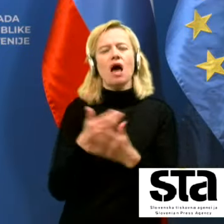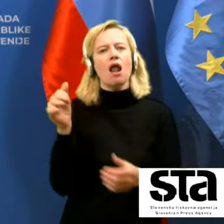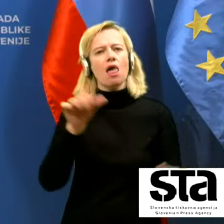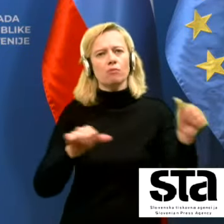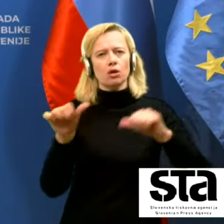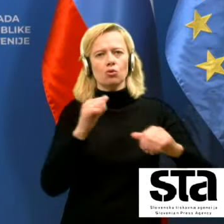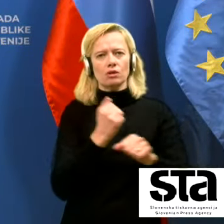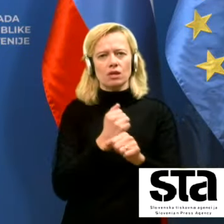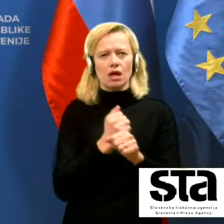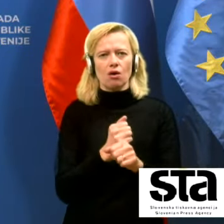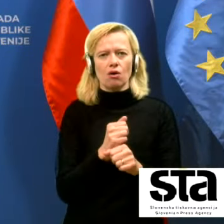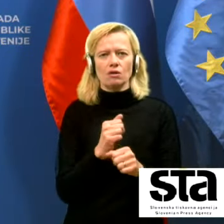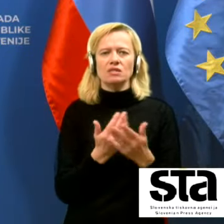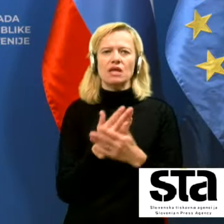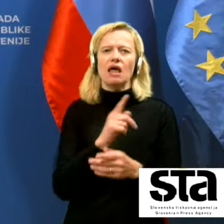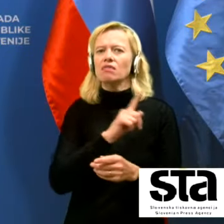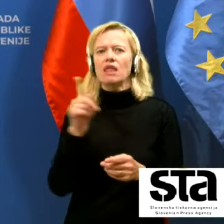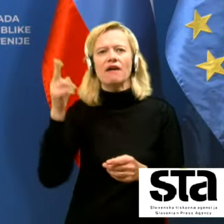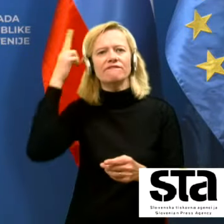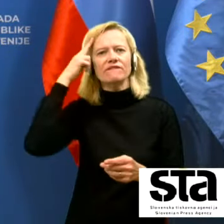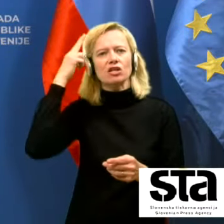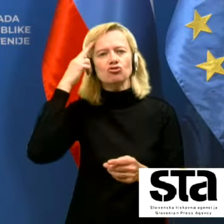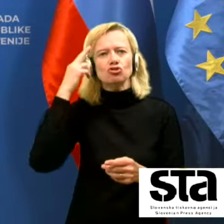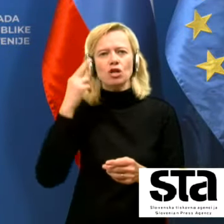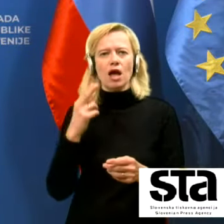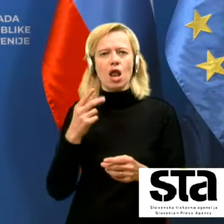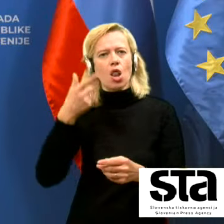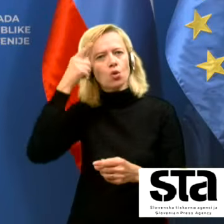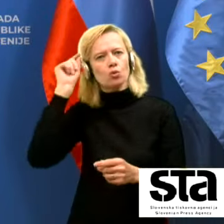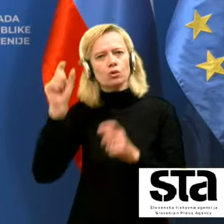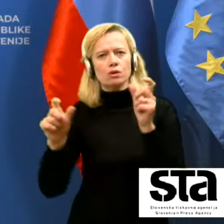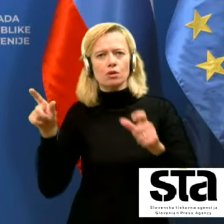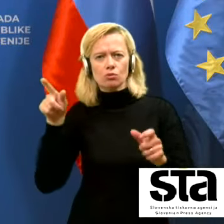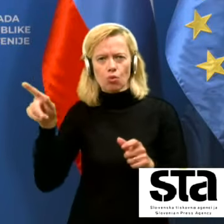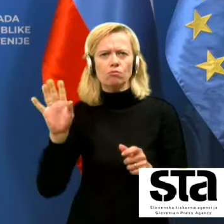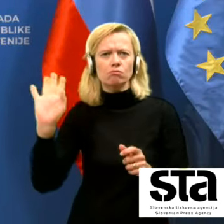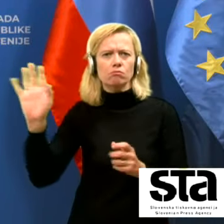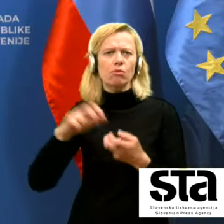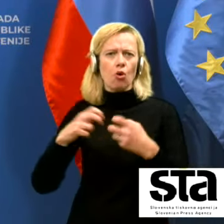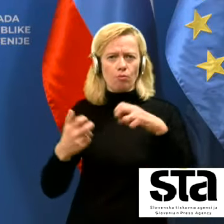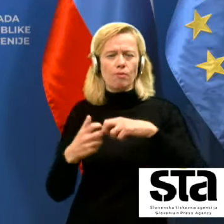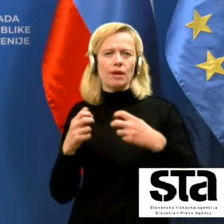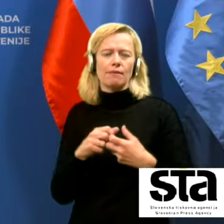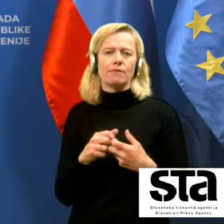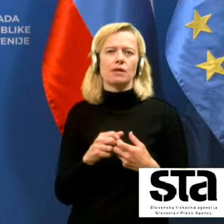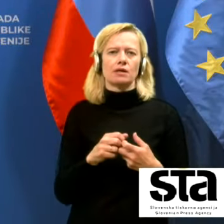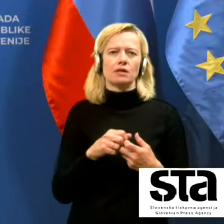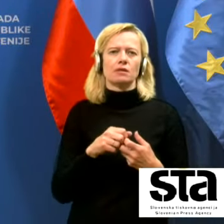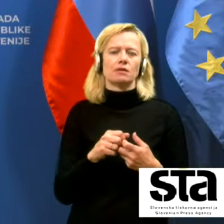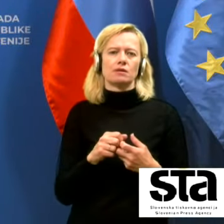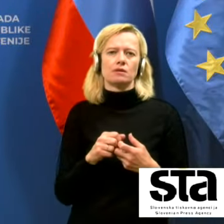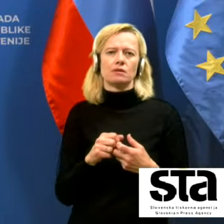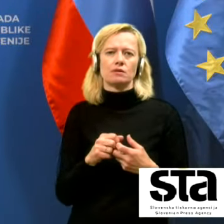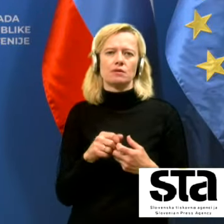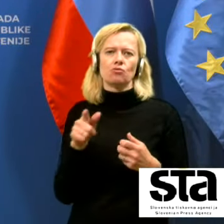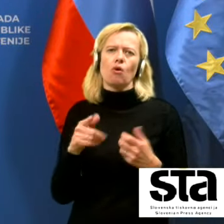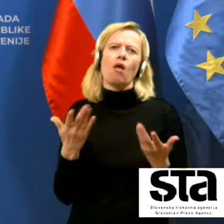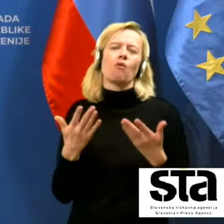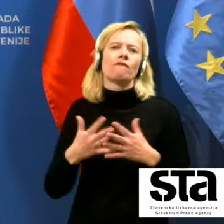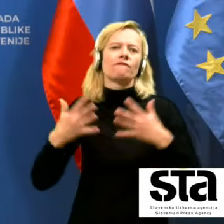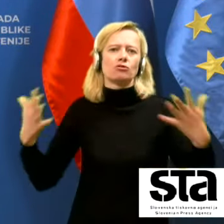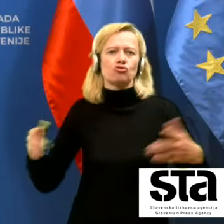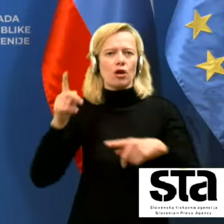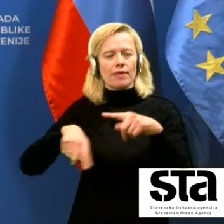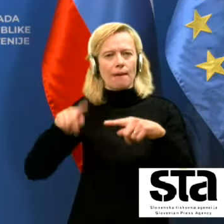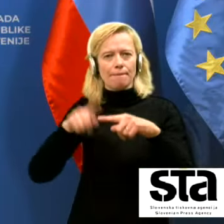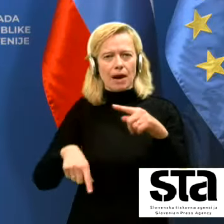delo ne vešče ljudi, določena težava, predvsem bistveno večja verjetnost napake